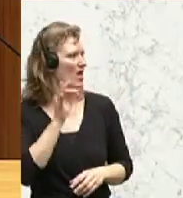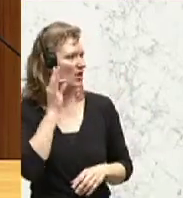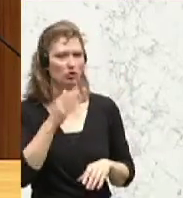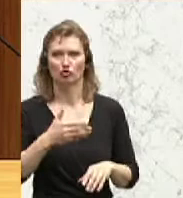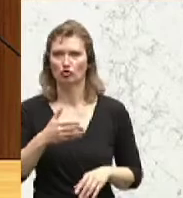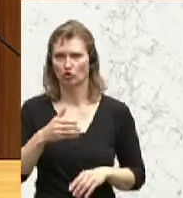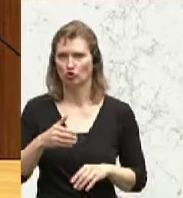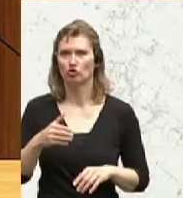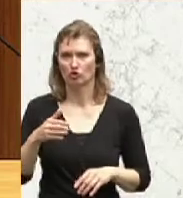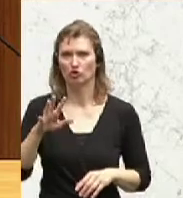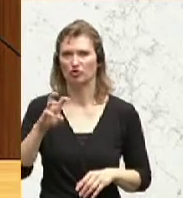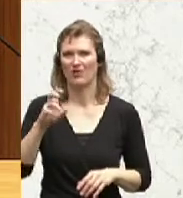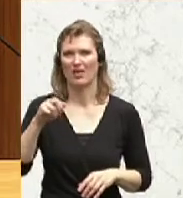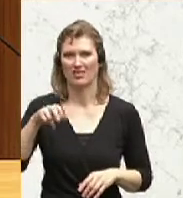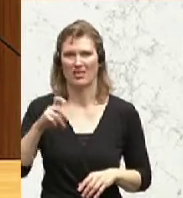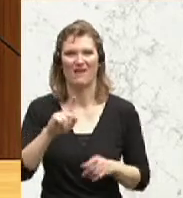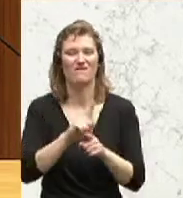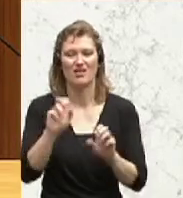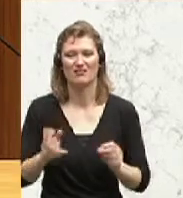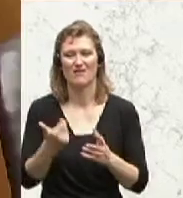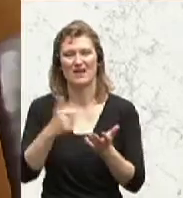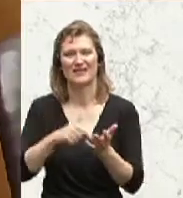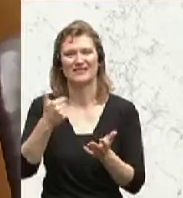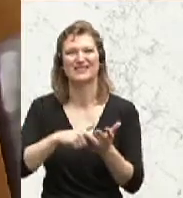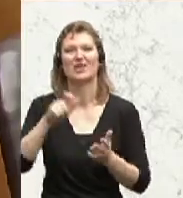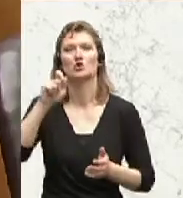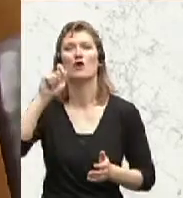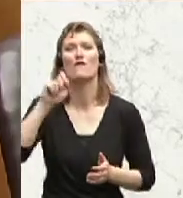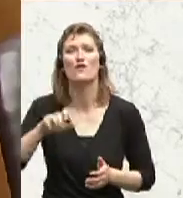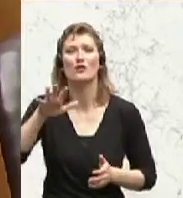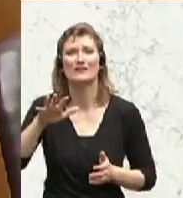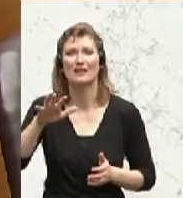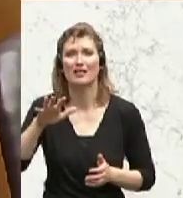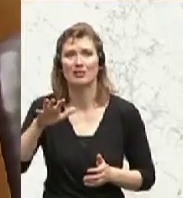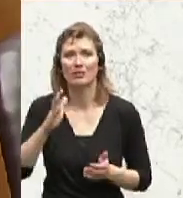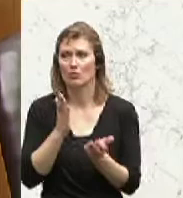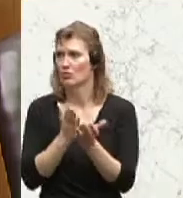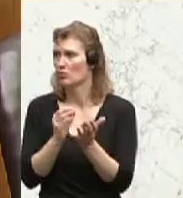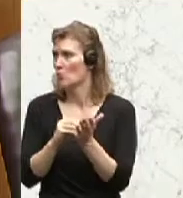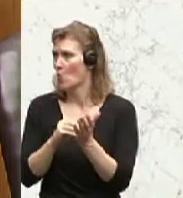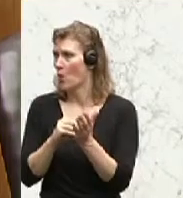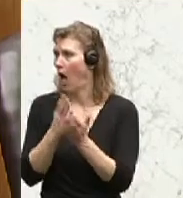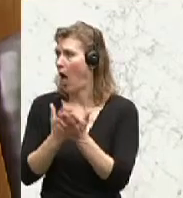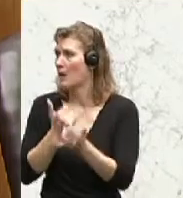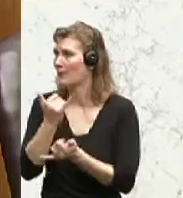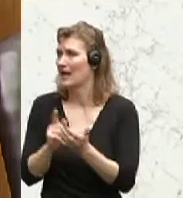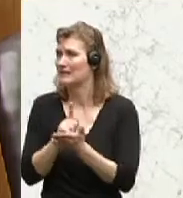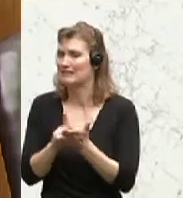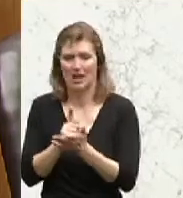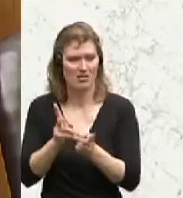Kraft tritt? Mit 1.1.2015. Das heißt, wir hätten noch über ein halbes Jahr Zeit gehabt, jetzt